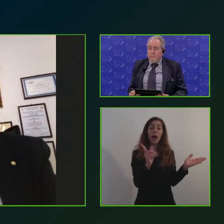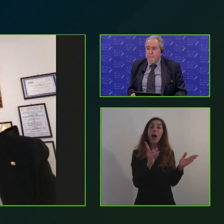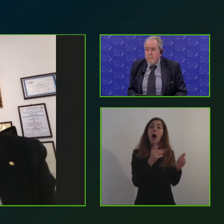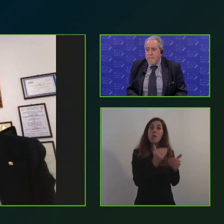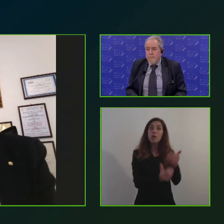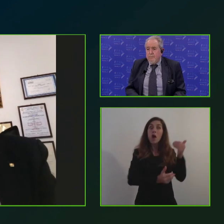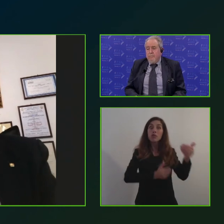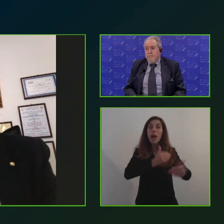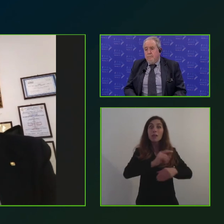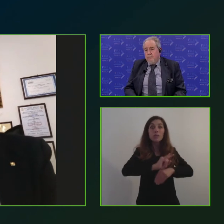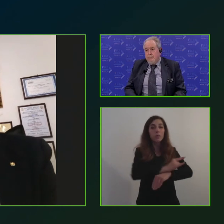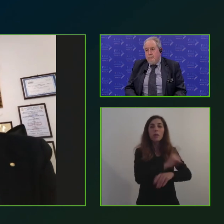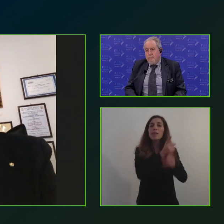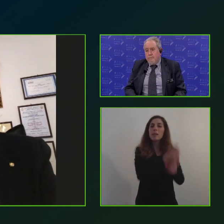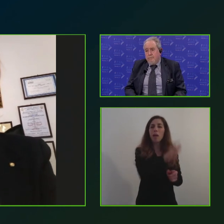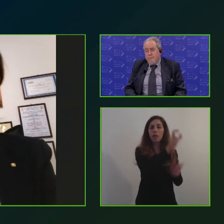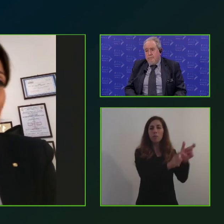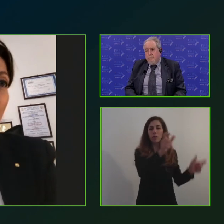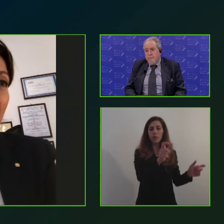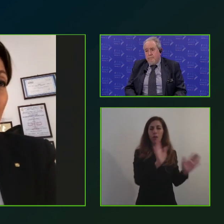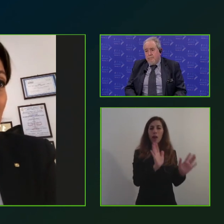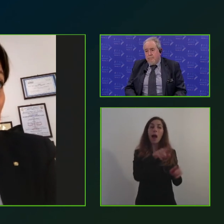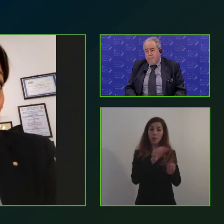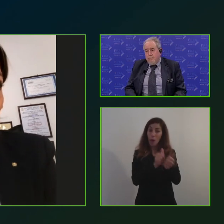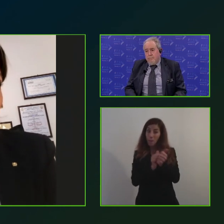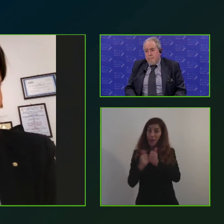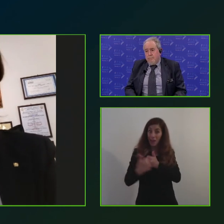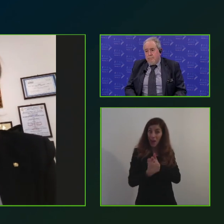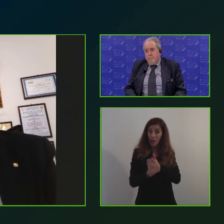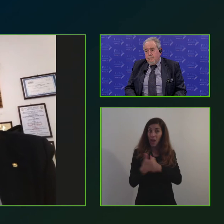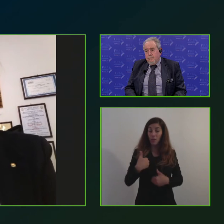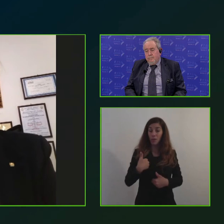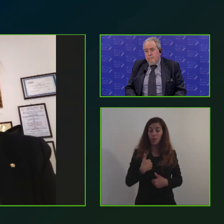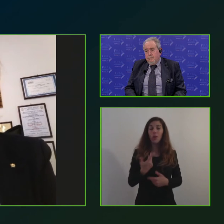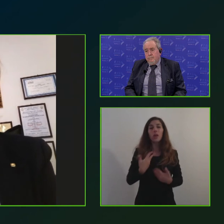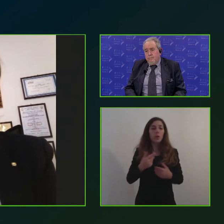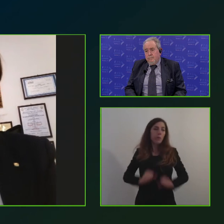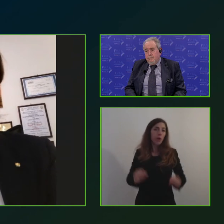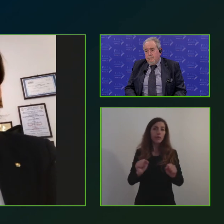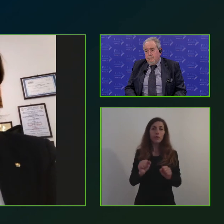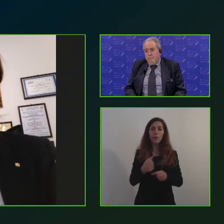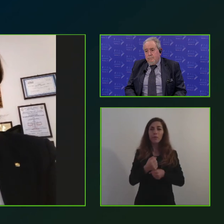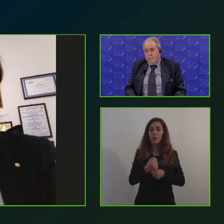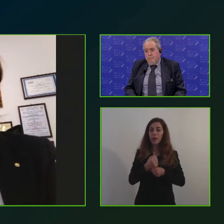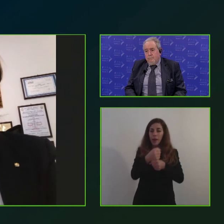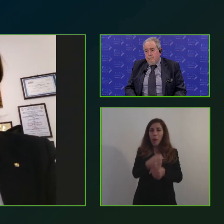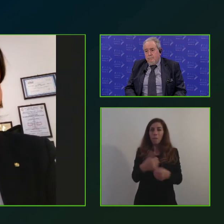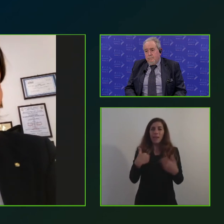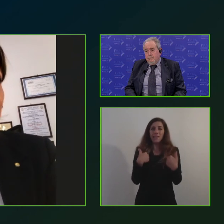che paga le persone. Quindi il partenariato è quello che io posso rappresentare in